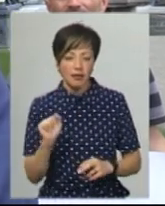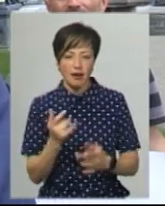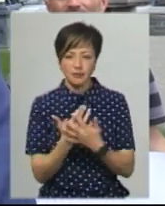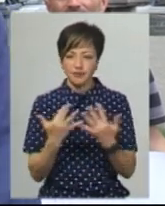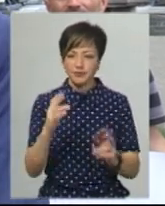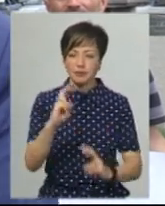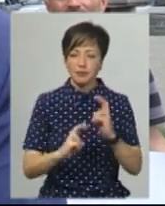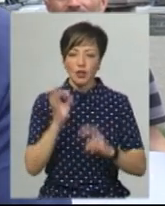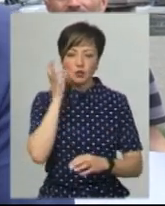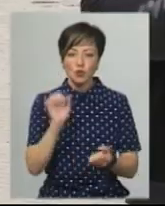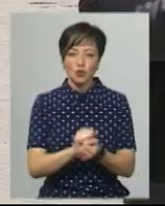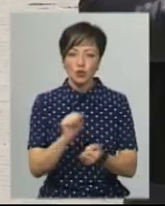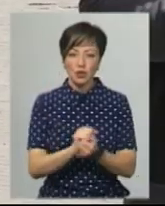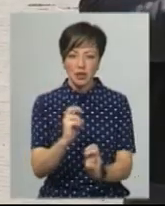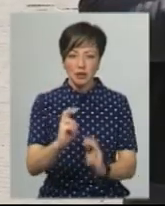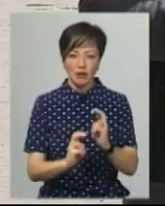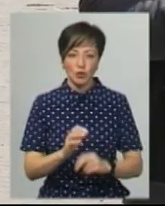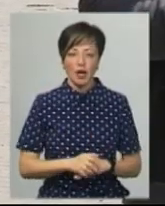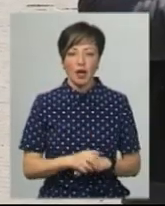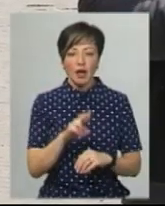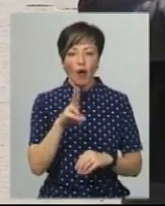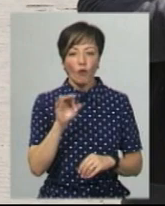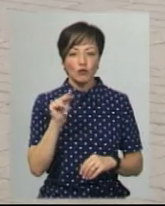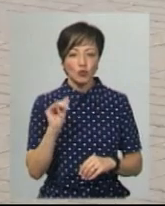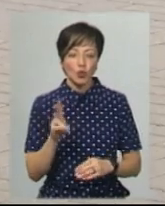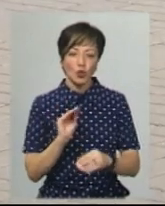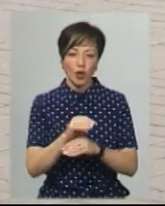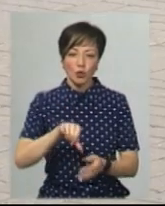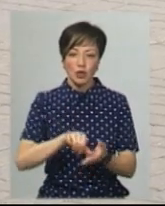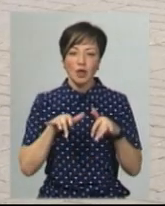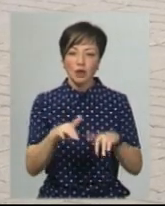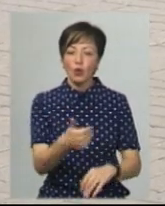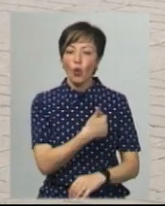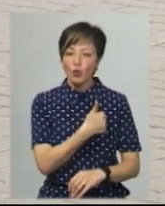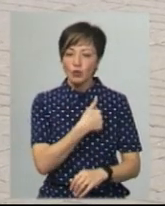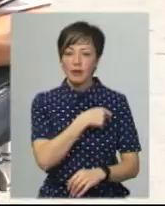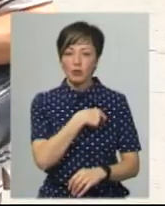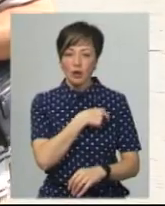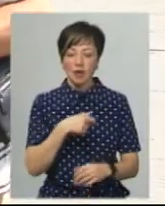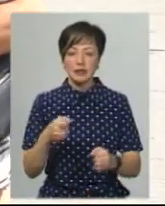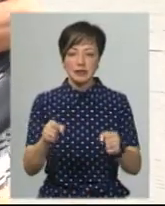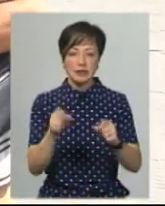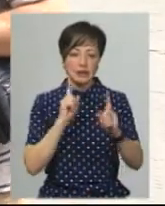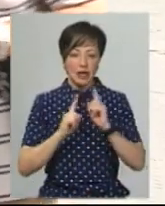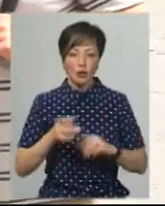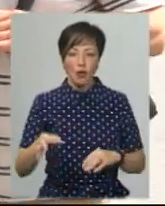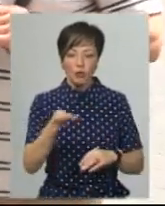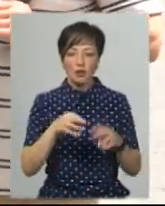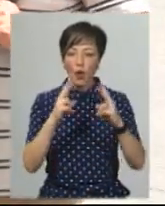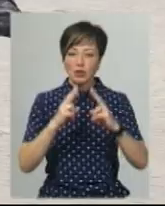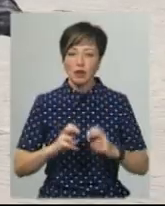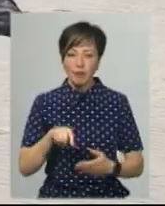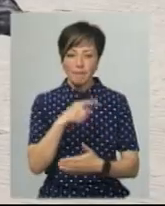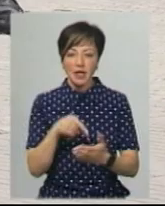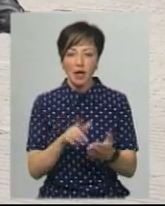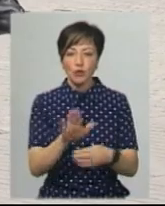цукросушильний завод. Петро Яковчук додає, учасники акції хочуть, аби депутати на черговій сесії обласної ради розглянули